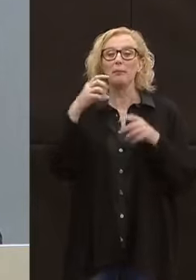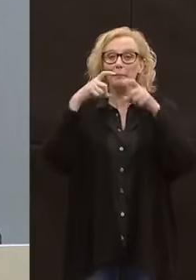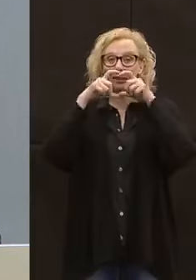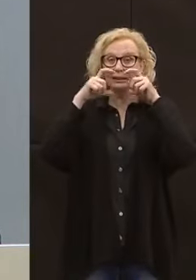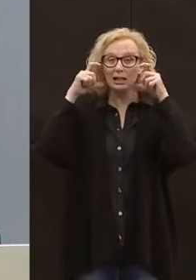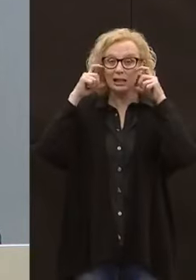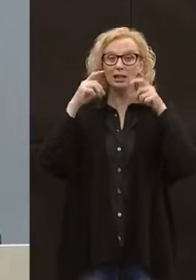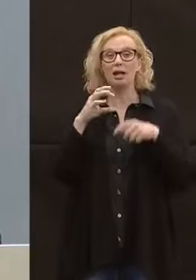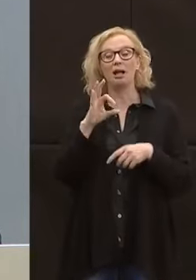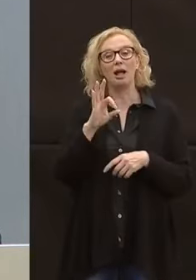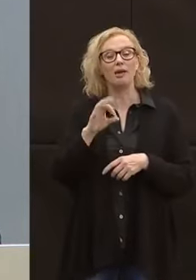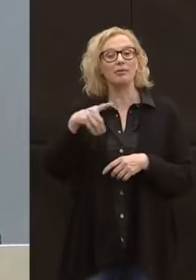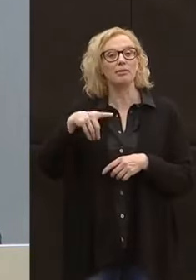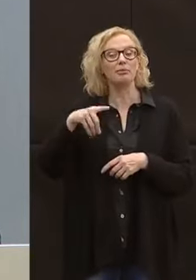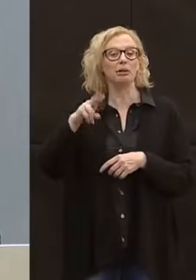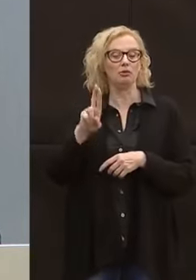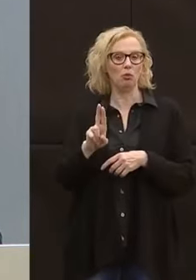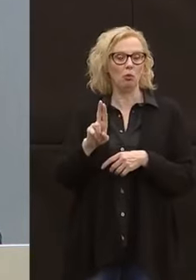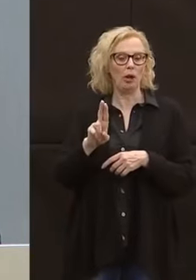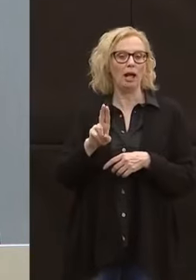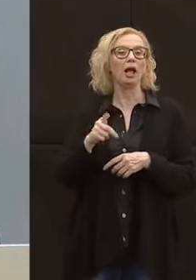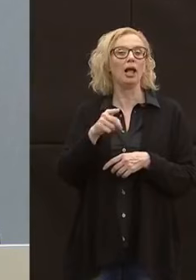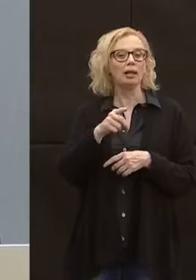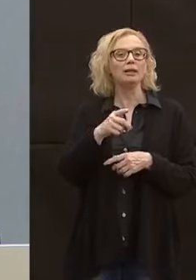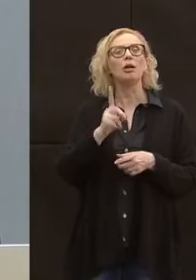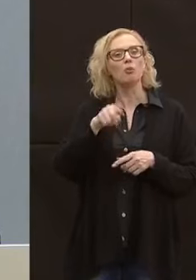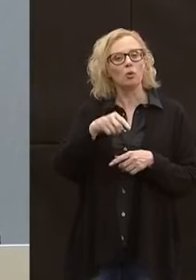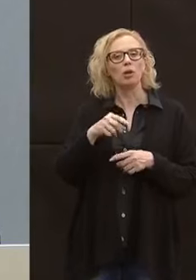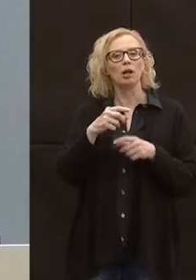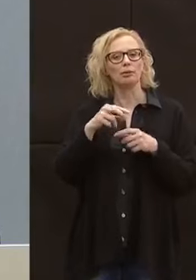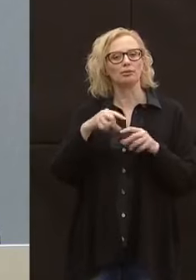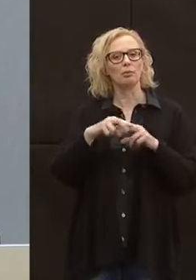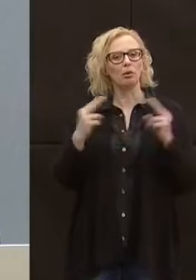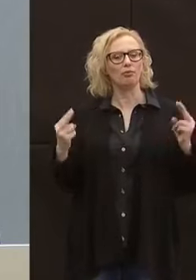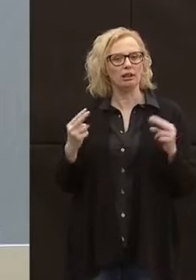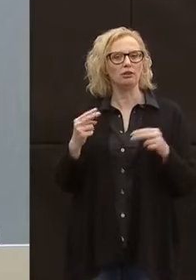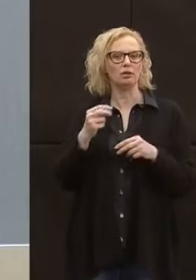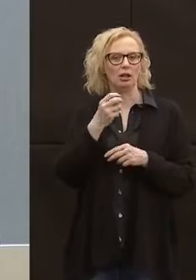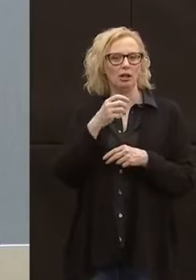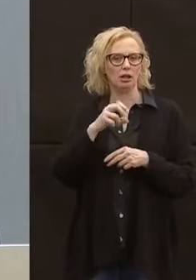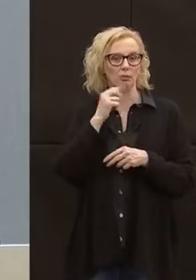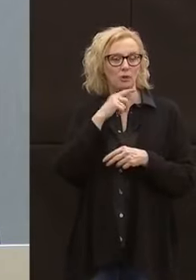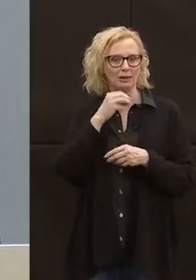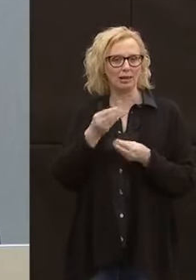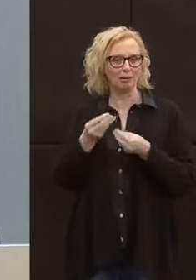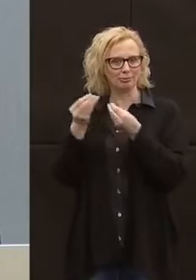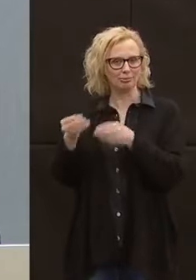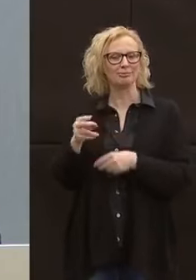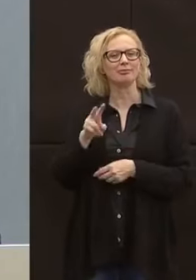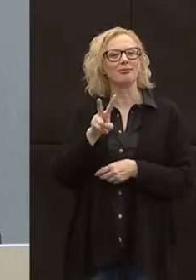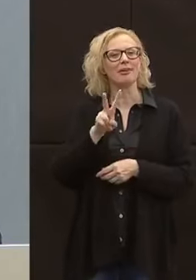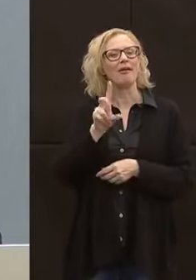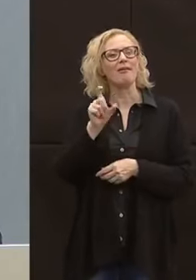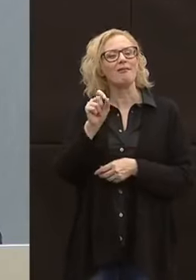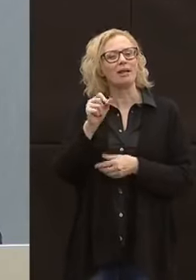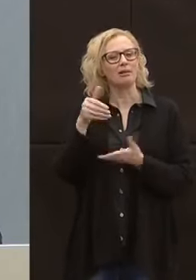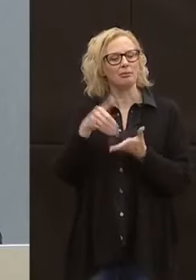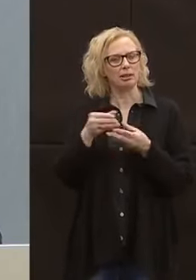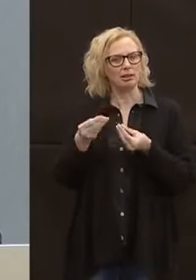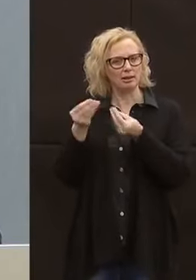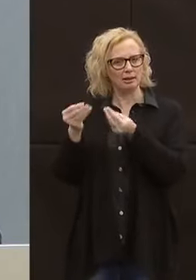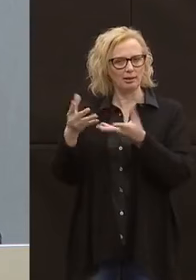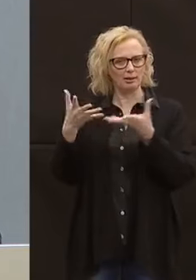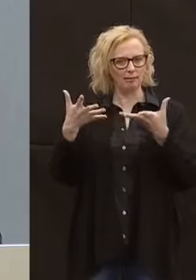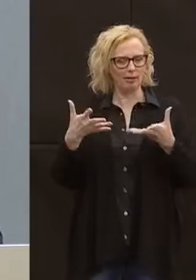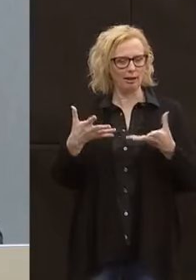consegnate da parte della protezione civile sempre alla provincia di Bolzano 20.000 quindi mascherine FFP2 per andare in